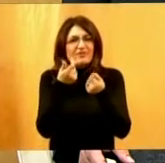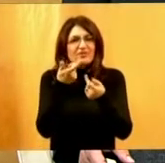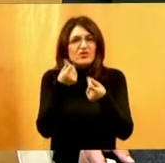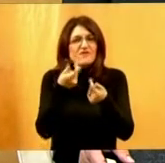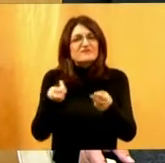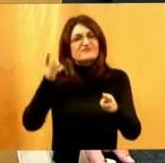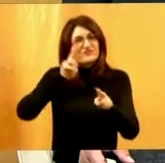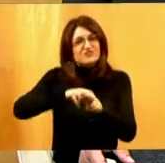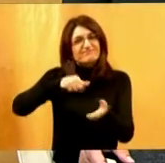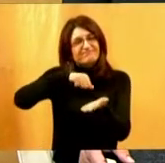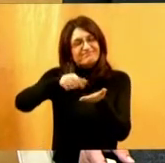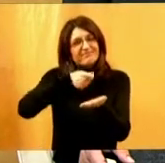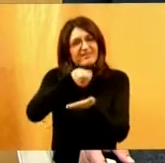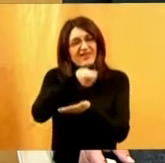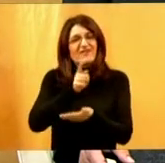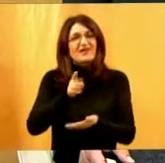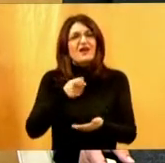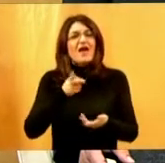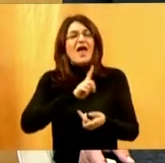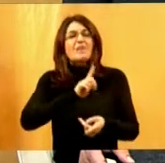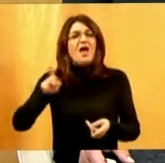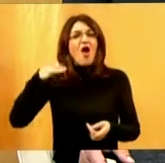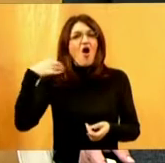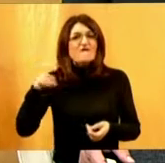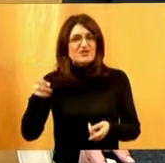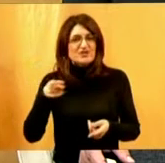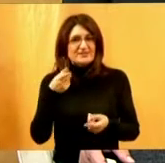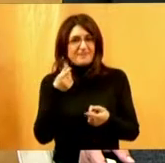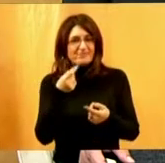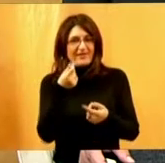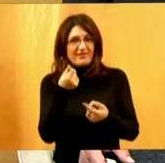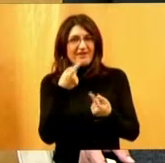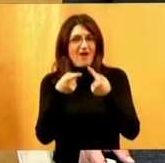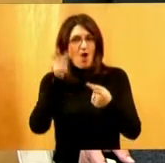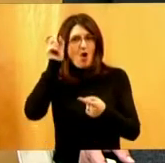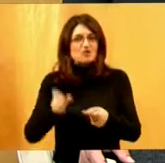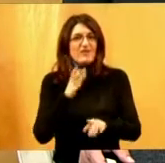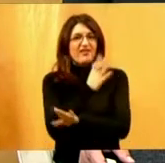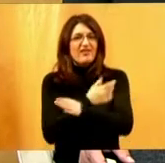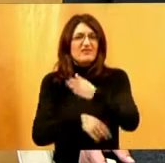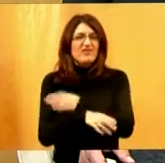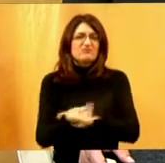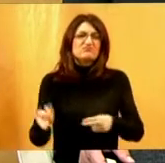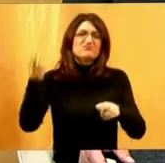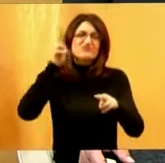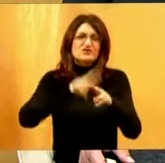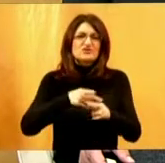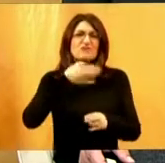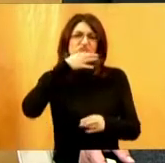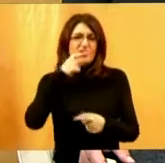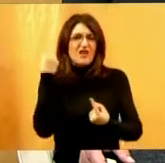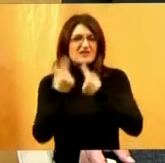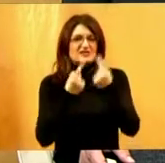daleko veća i ekonomska neovisnost osoba s invaliditetom je daleko veća i bolja